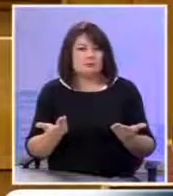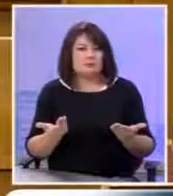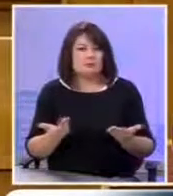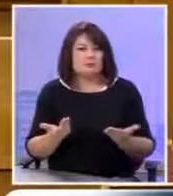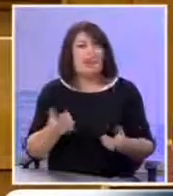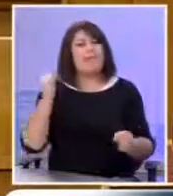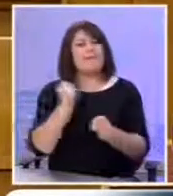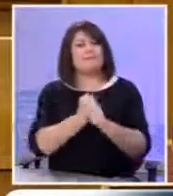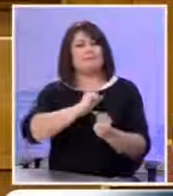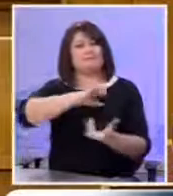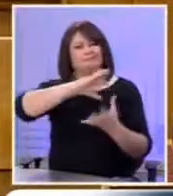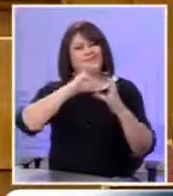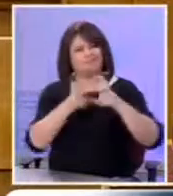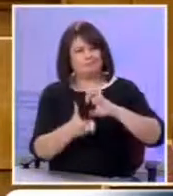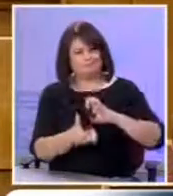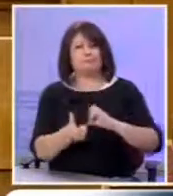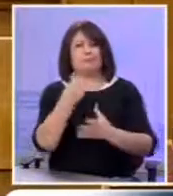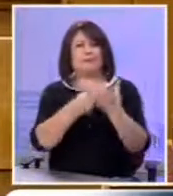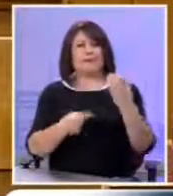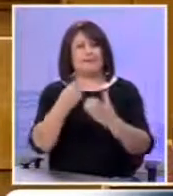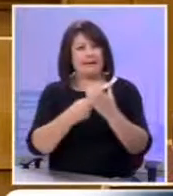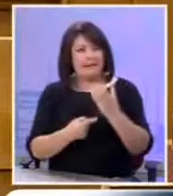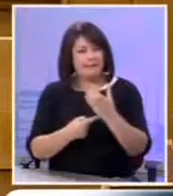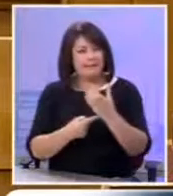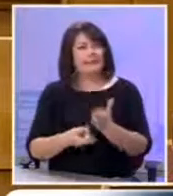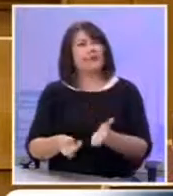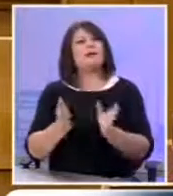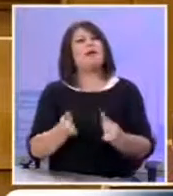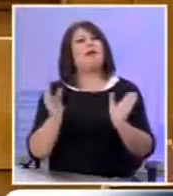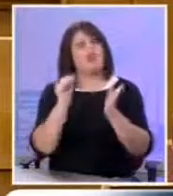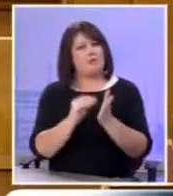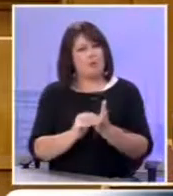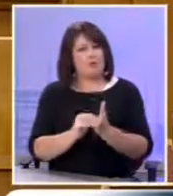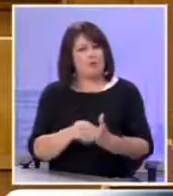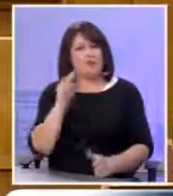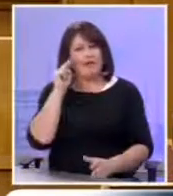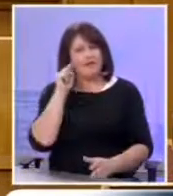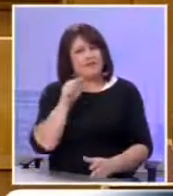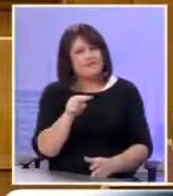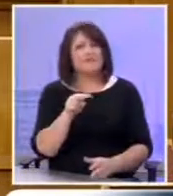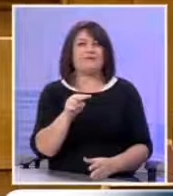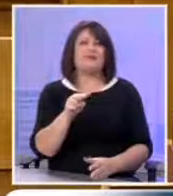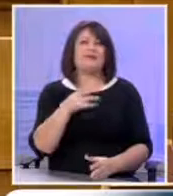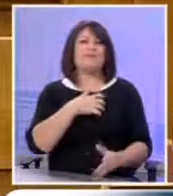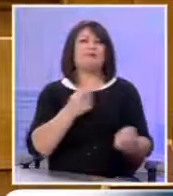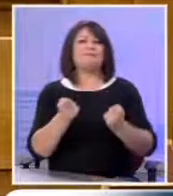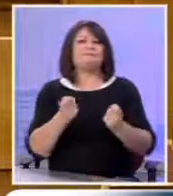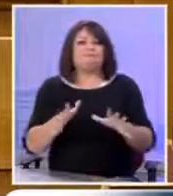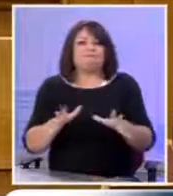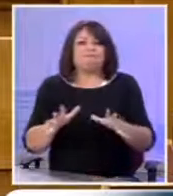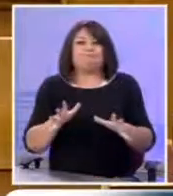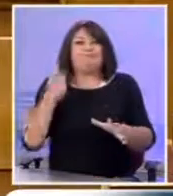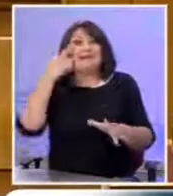διαστρεβλώσεις και παραλήψεις και ταυτόχρονα για προφανή, προφανέστατη στρατηγική αμηχανία